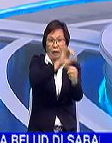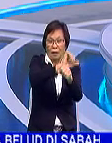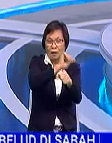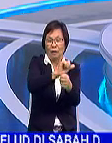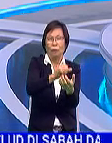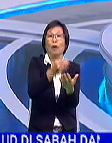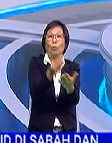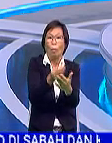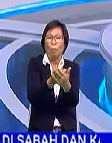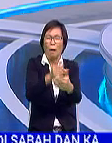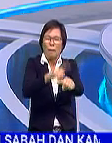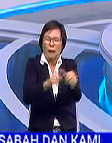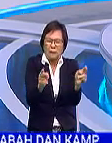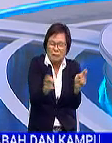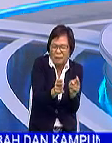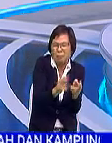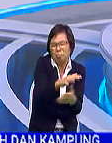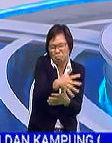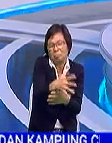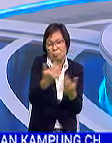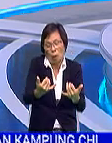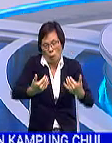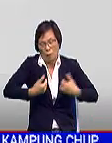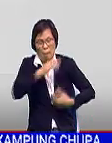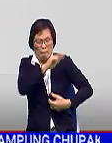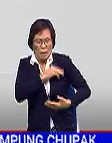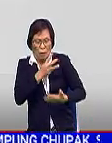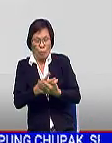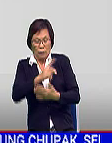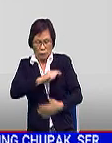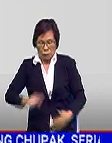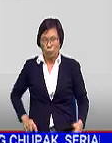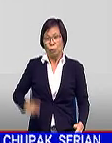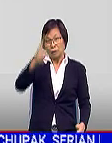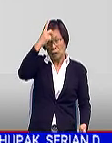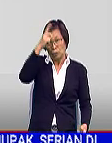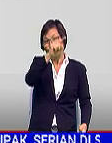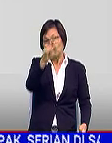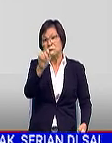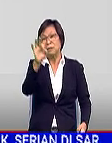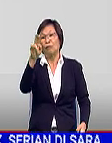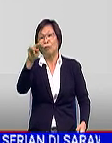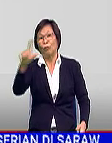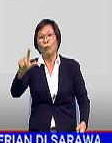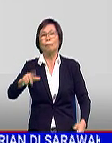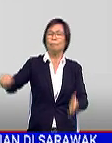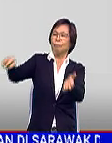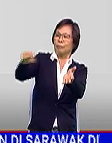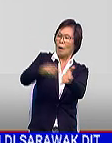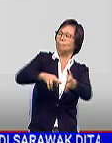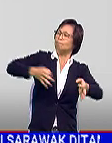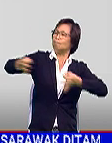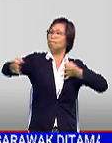jangka sederhana sedia ada. Menteri Keuangan Tengku Datuk Seri Zafrul Tengku Abdul Aziz dalam satu kenyataan